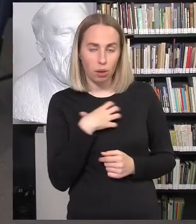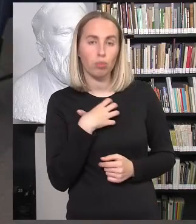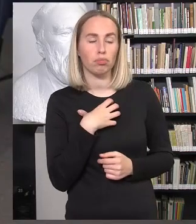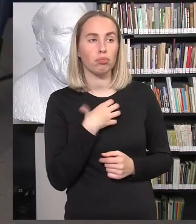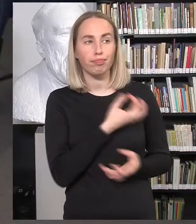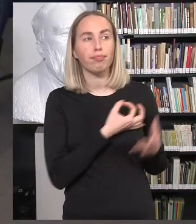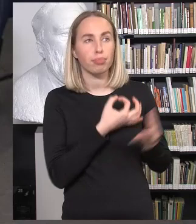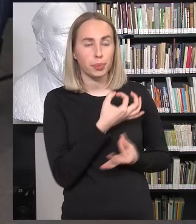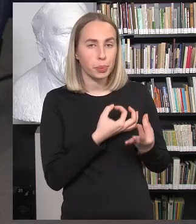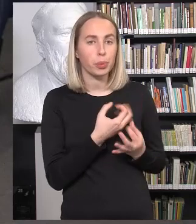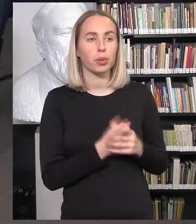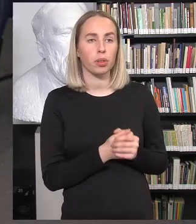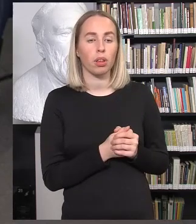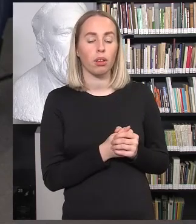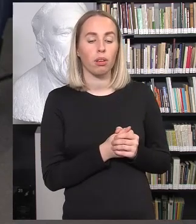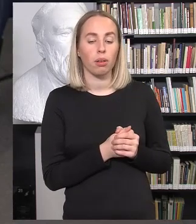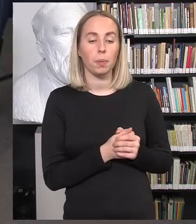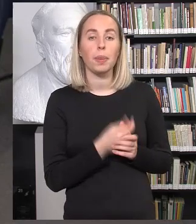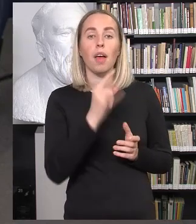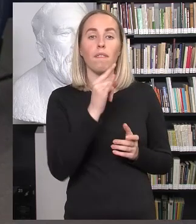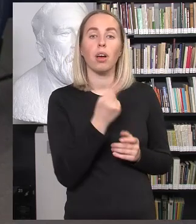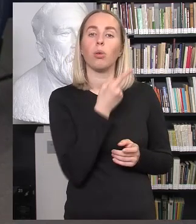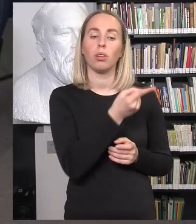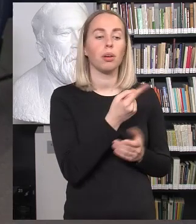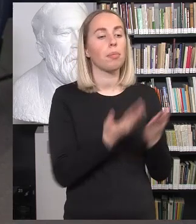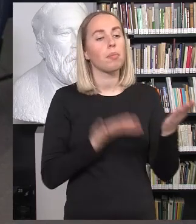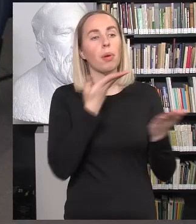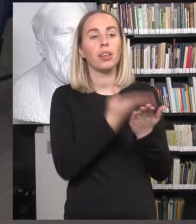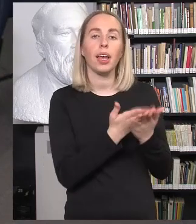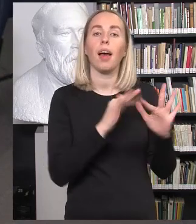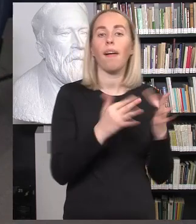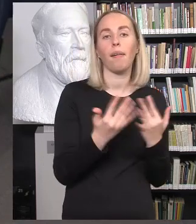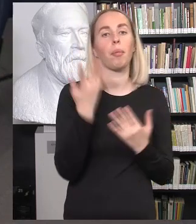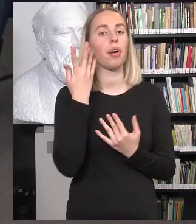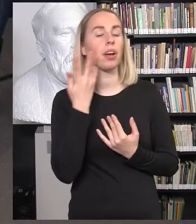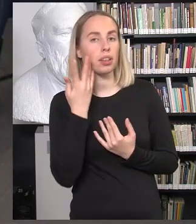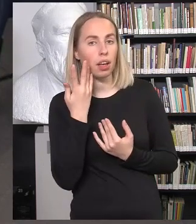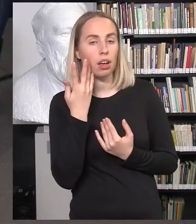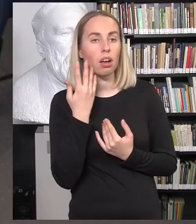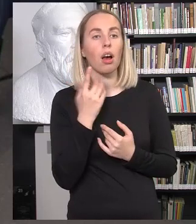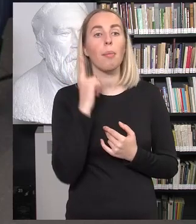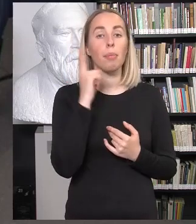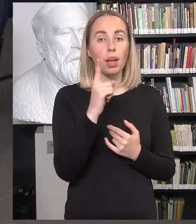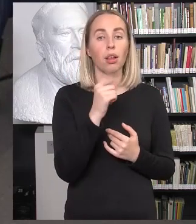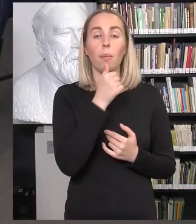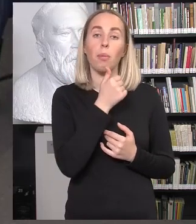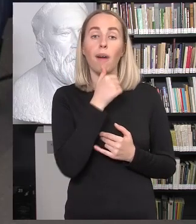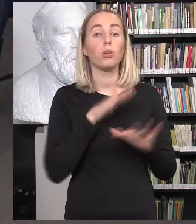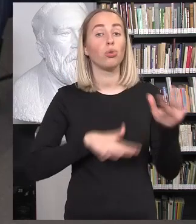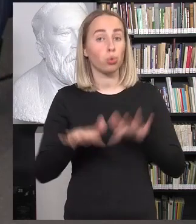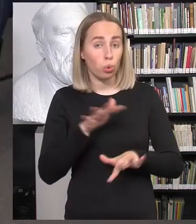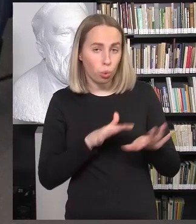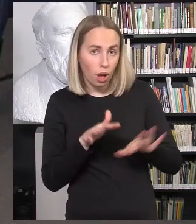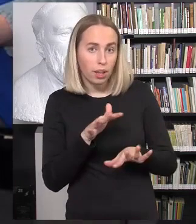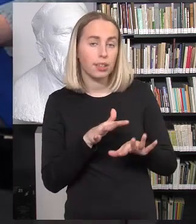kaip tam vaikui pateikti ir kada pateikti. Bet ar nebus čia situacija tokia, kaip mes dažnai